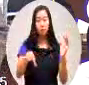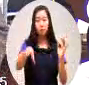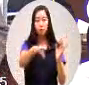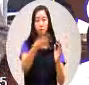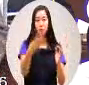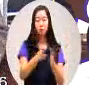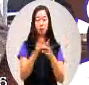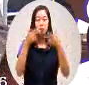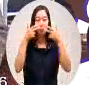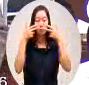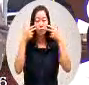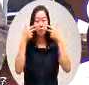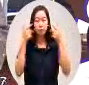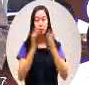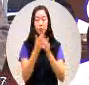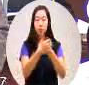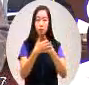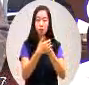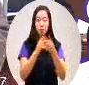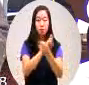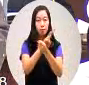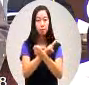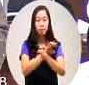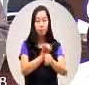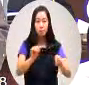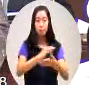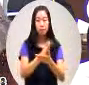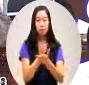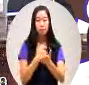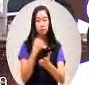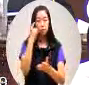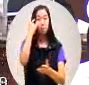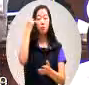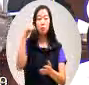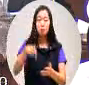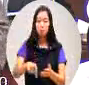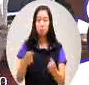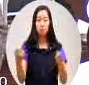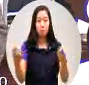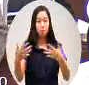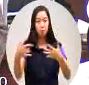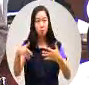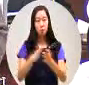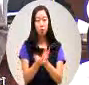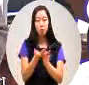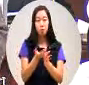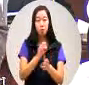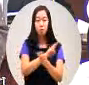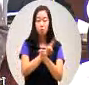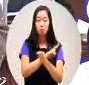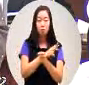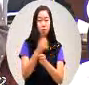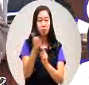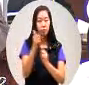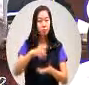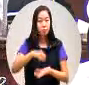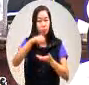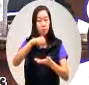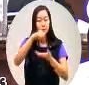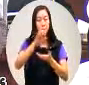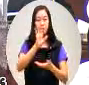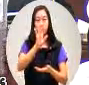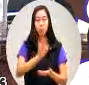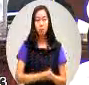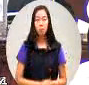原住民的保留地等等我会觉得这个部分刚刚林沪宝议员在执行的